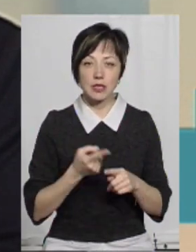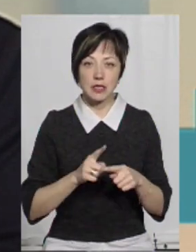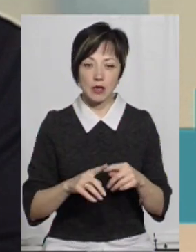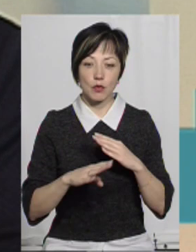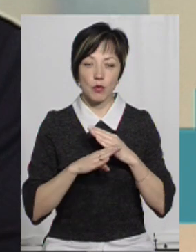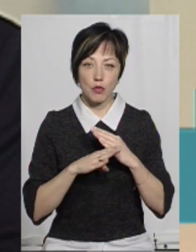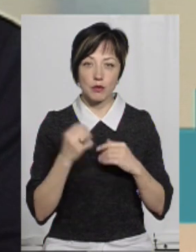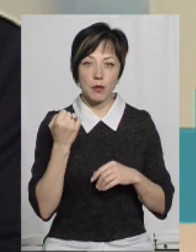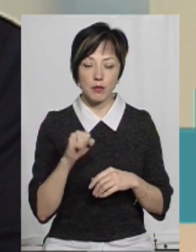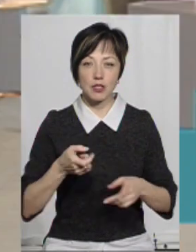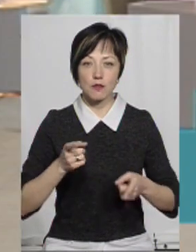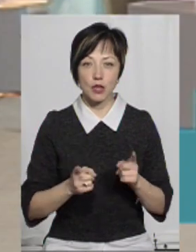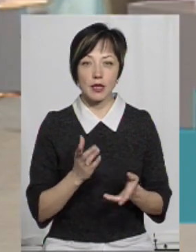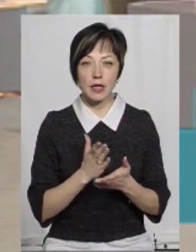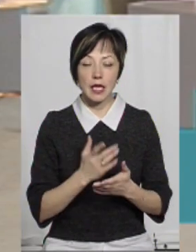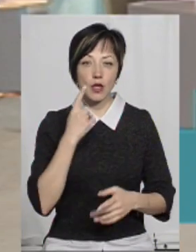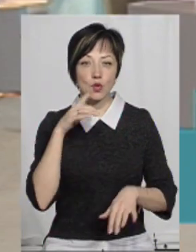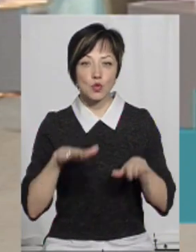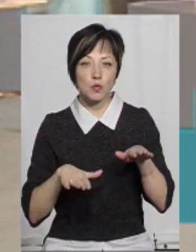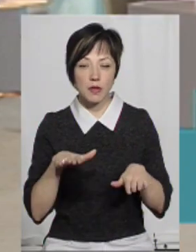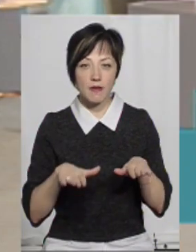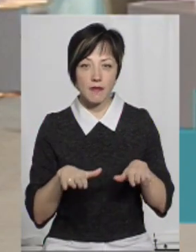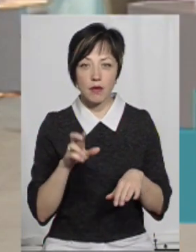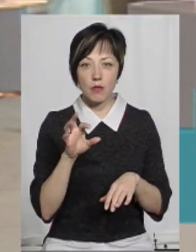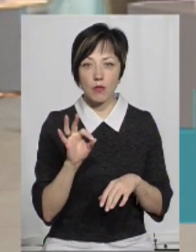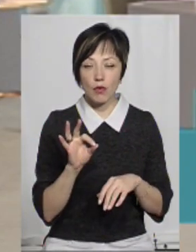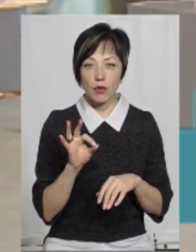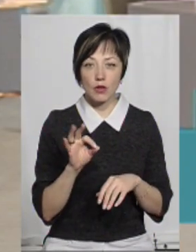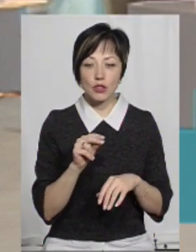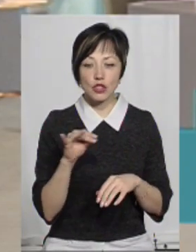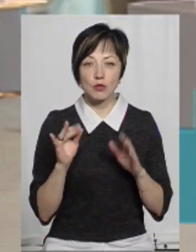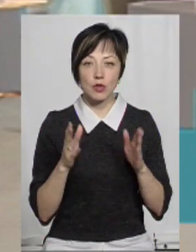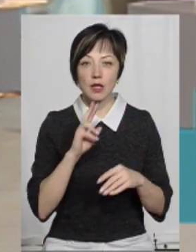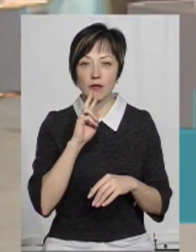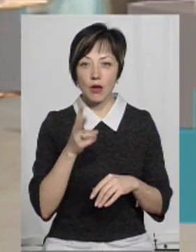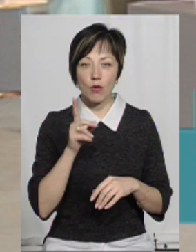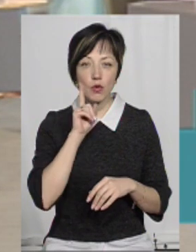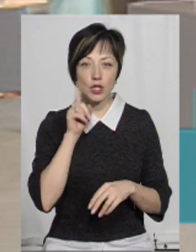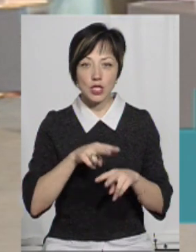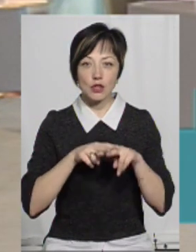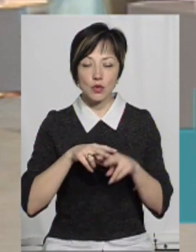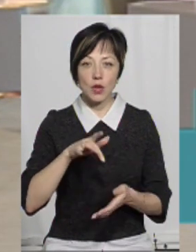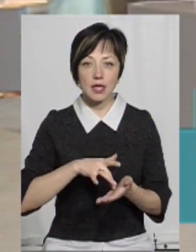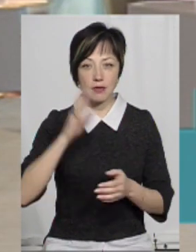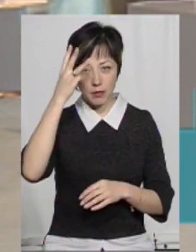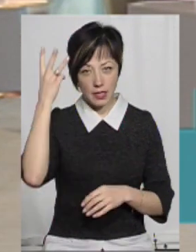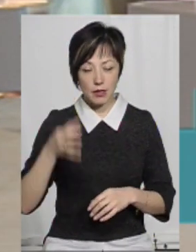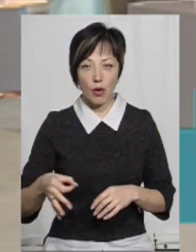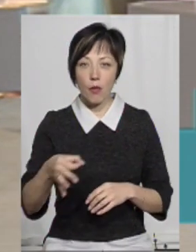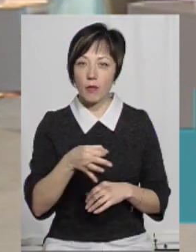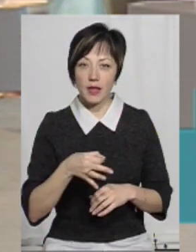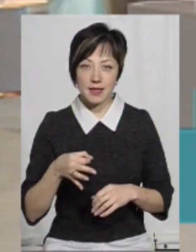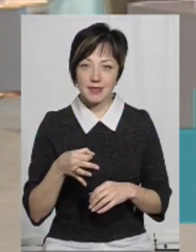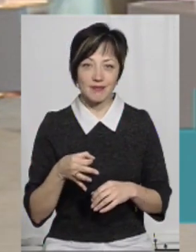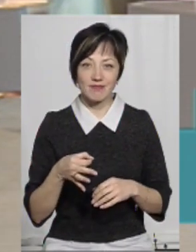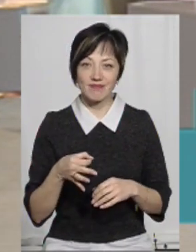це нам допоможе перемогти. Звичайно, є сумніви, тому що, чи буде два роки молодіжна столиця в Хмельницькій області,